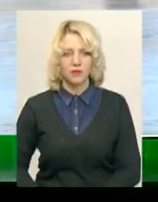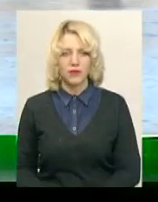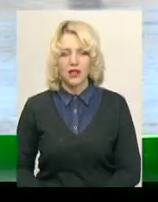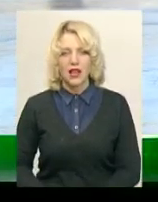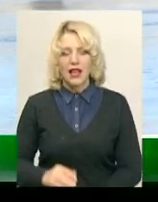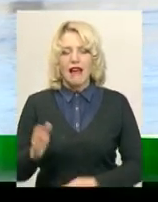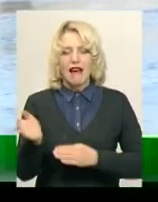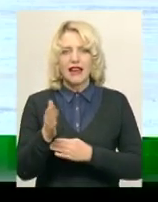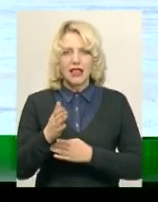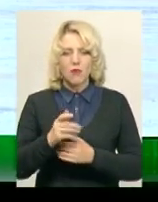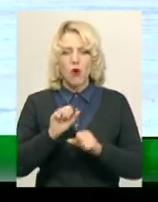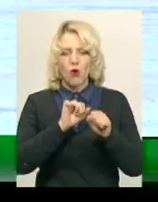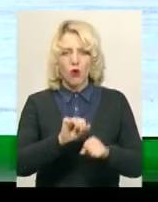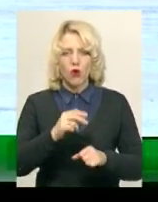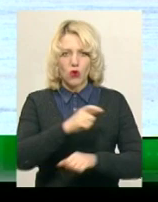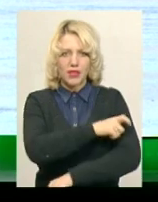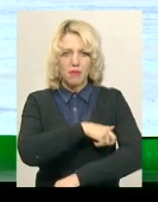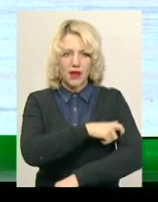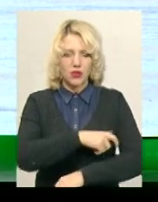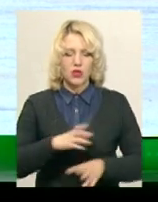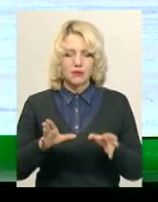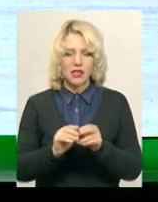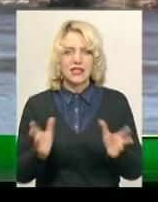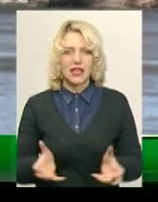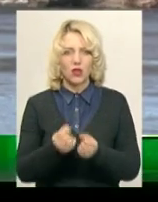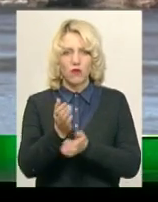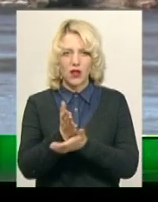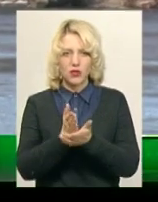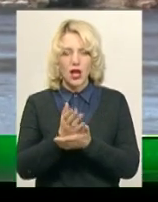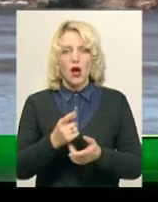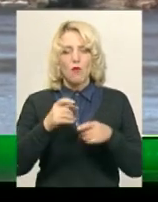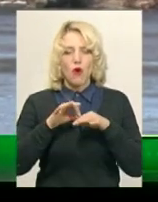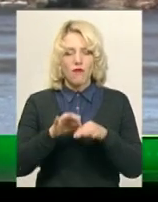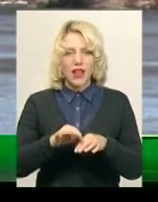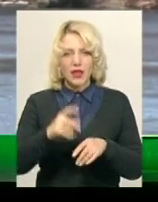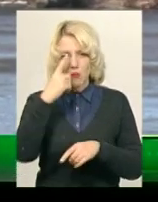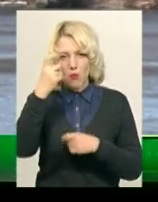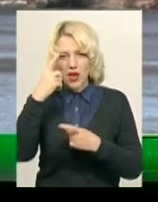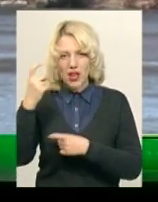Рибоохоронний патруль Хмельницького спільно з рятувальниками провели для рибалок спільний попереджувальний рейд.